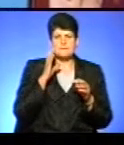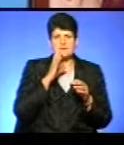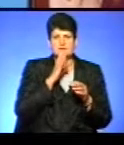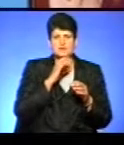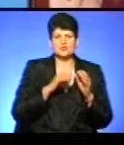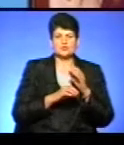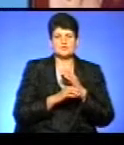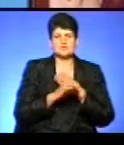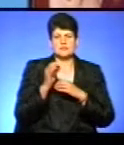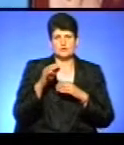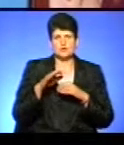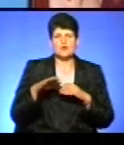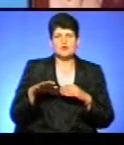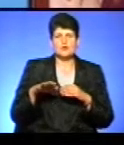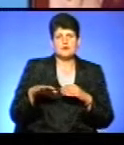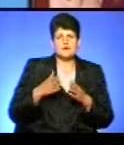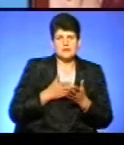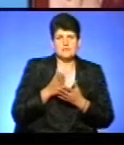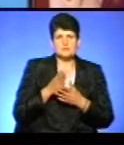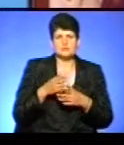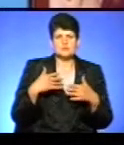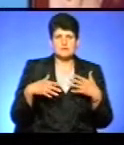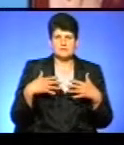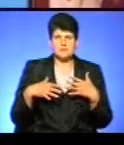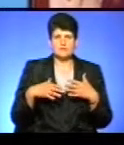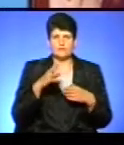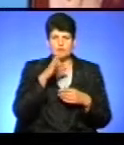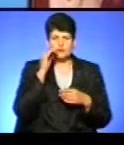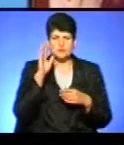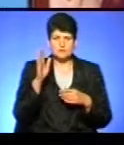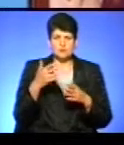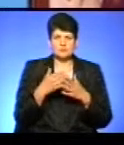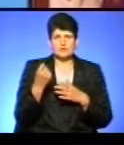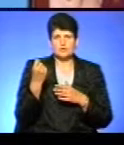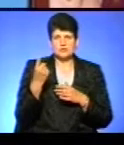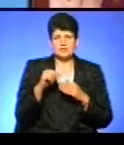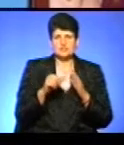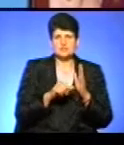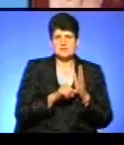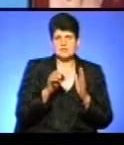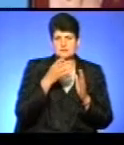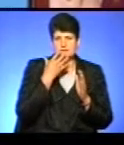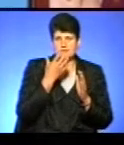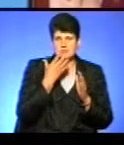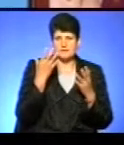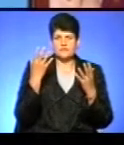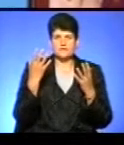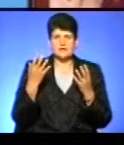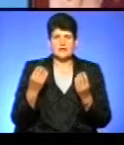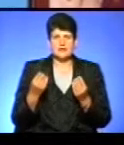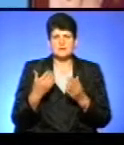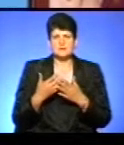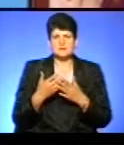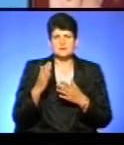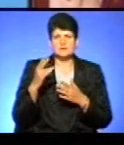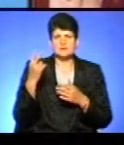слабкий. Температурні показники встановитимуть вночі. Градусів 11-16 тепла. В день стопчика термометра